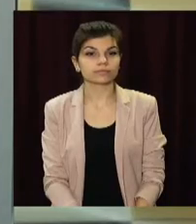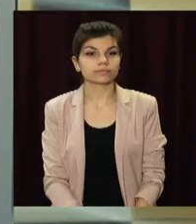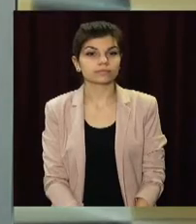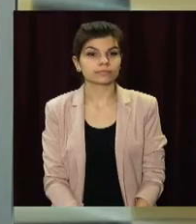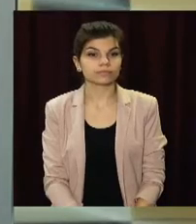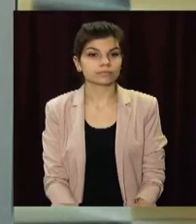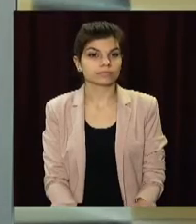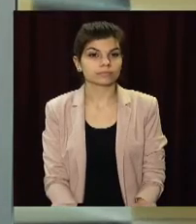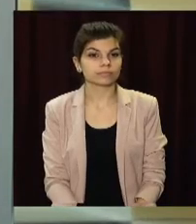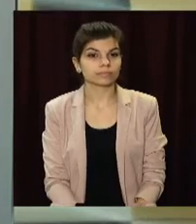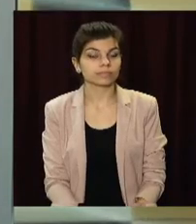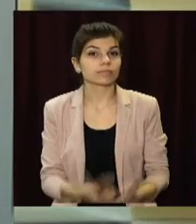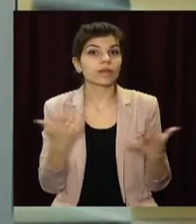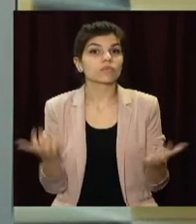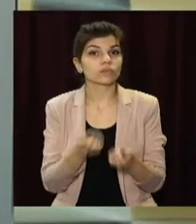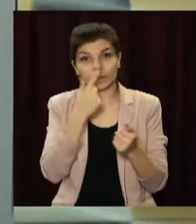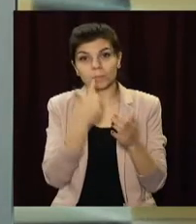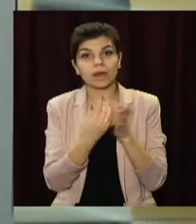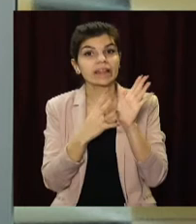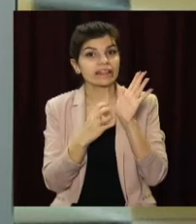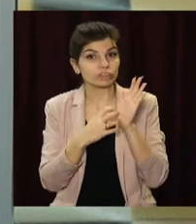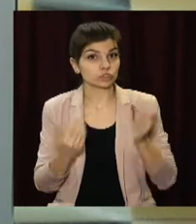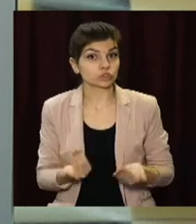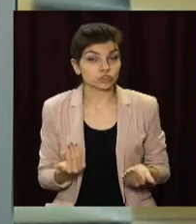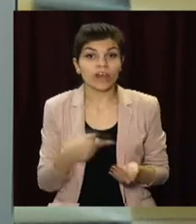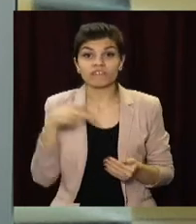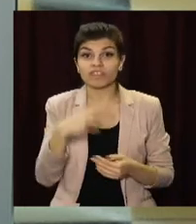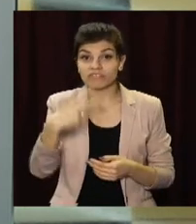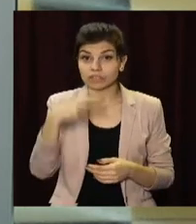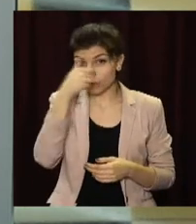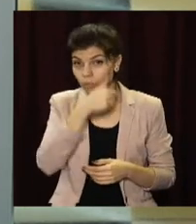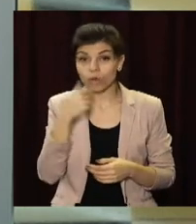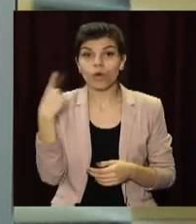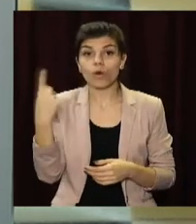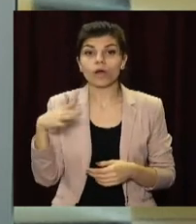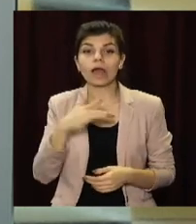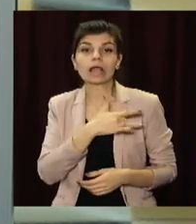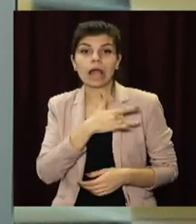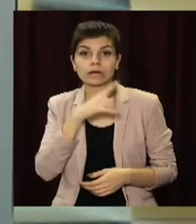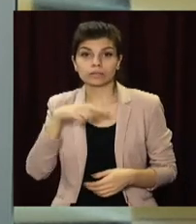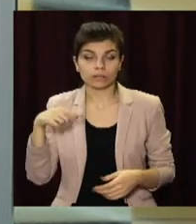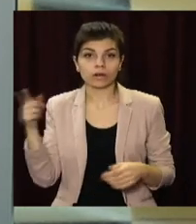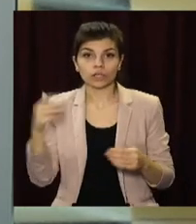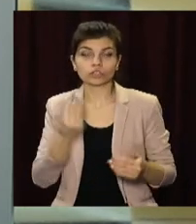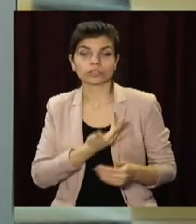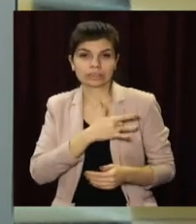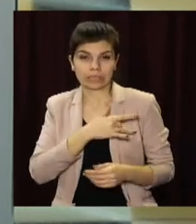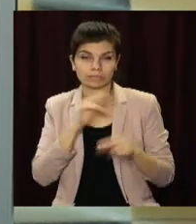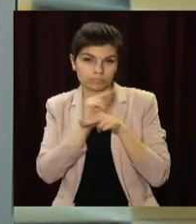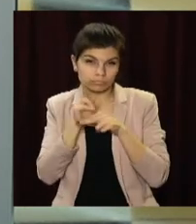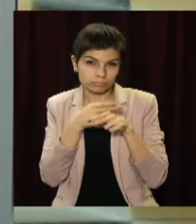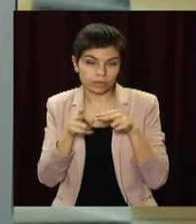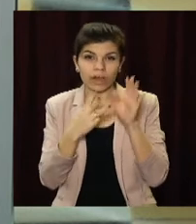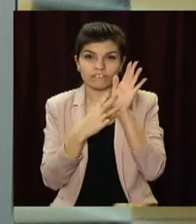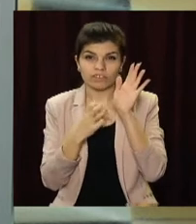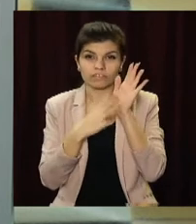Врятували майже 900 життів. У 2020-му обласний кардіоцентр імплантував жителям Дніпропетровщини 883